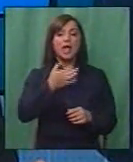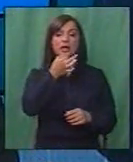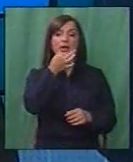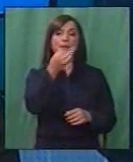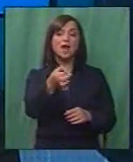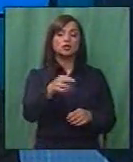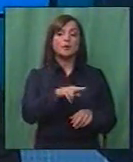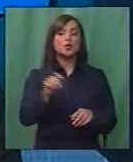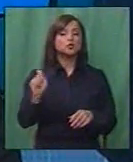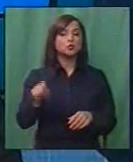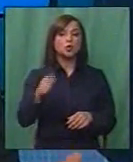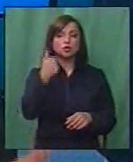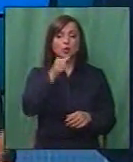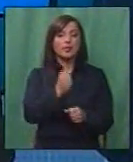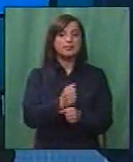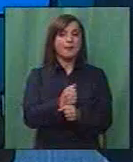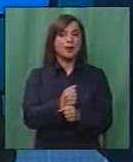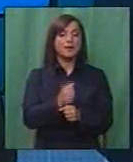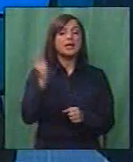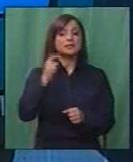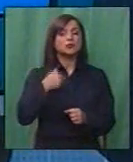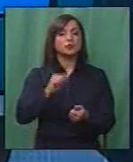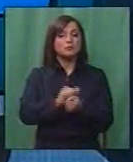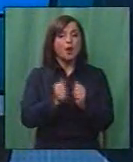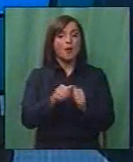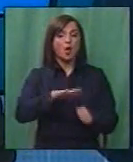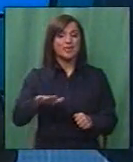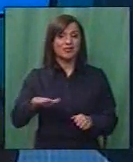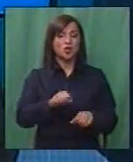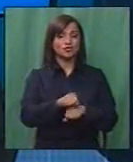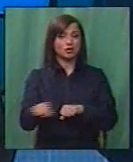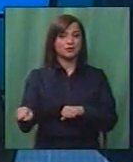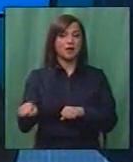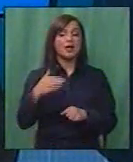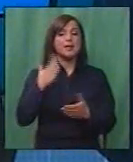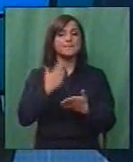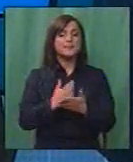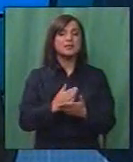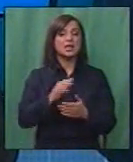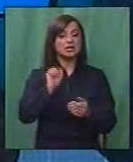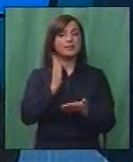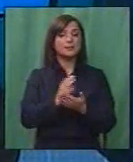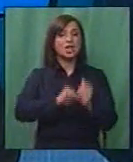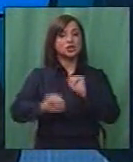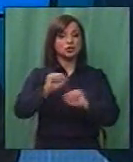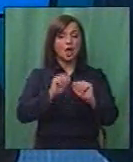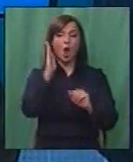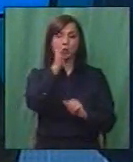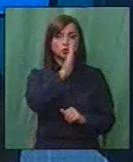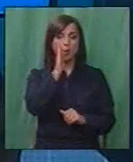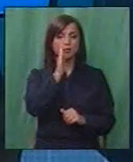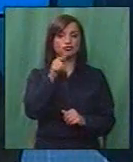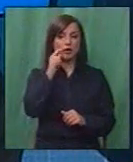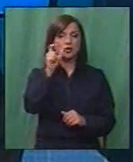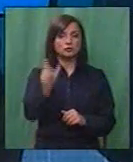прашајаме судијите што да сториме. Значи, секога што се залагаме, кога детето е жртва, да биде максимално заштитено, а осомничениот,